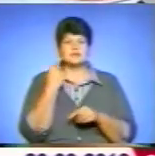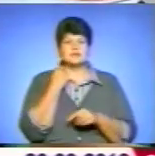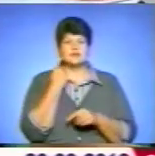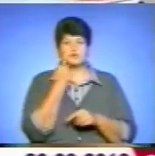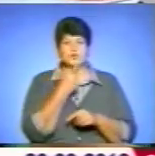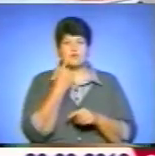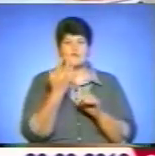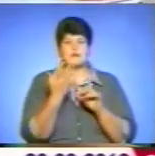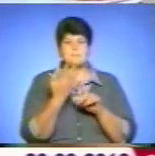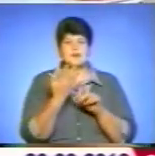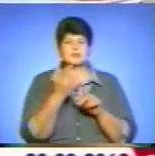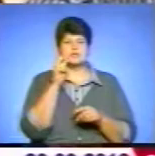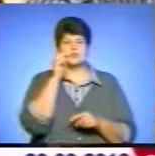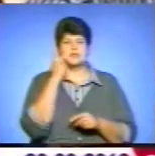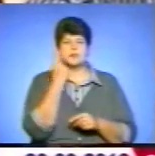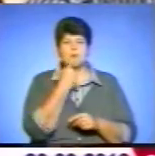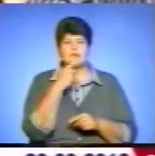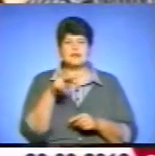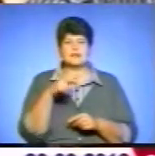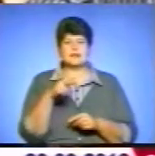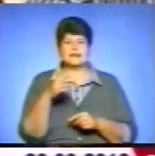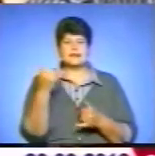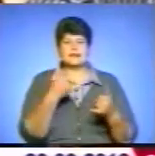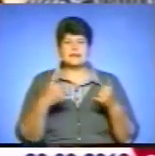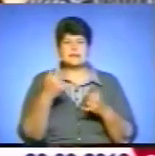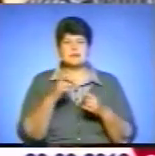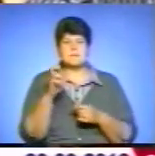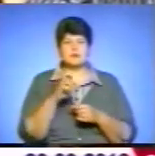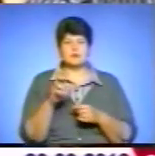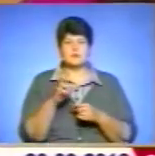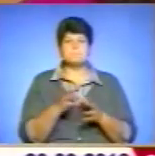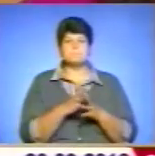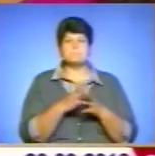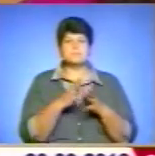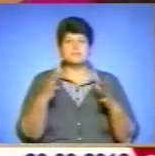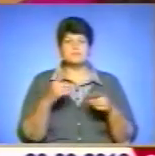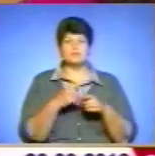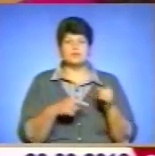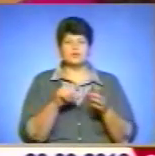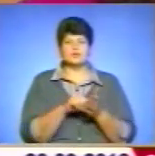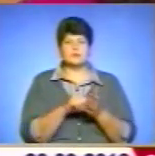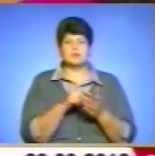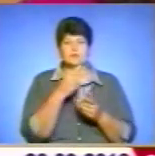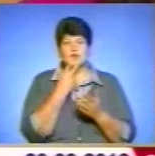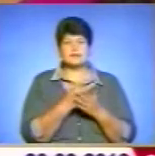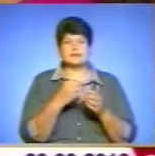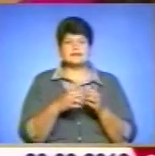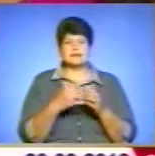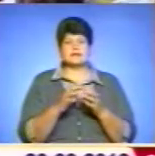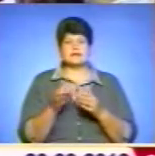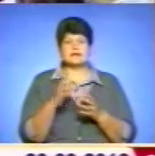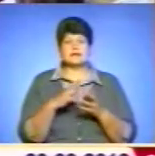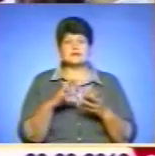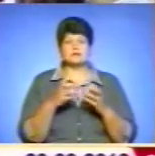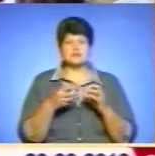мови, п'ята – з української мови та літератури, хімії та біології. Більше половини учасників показали середні результати – від 150